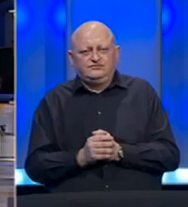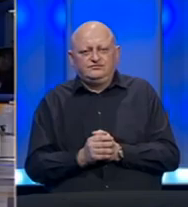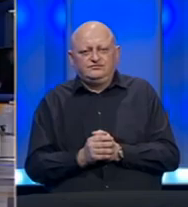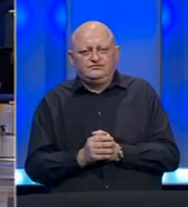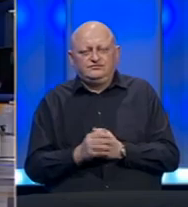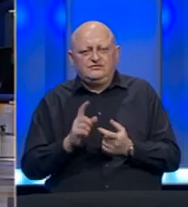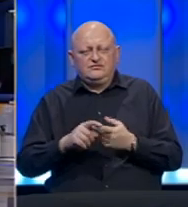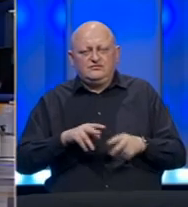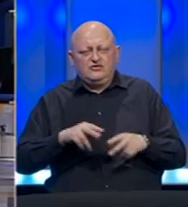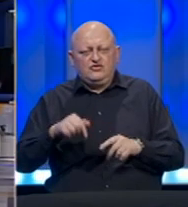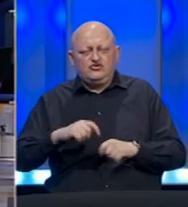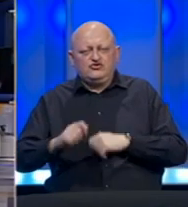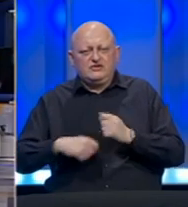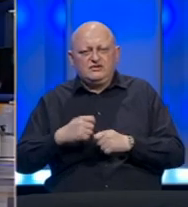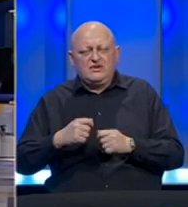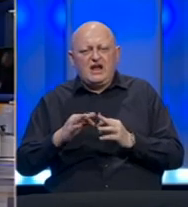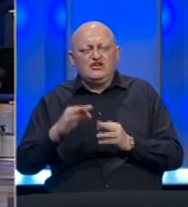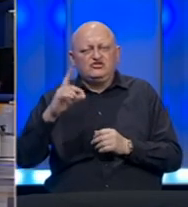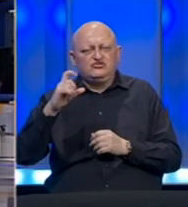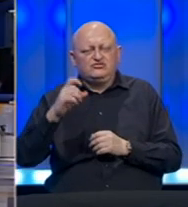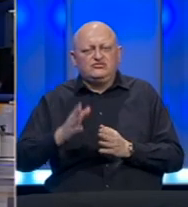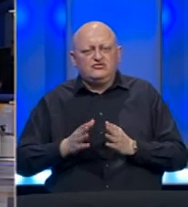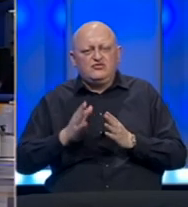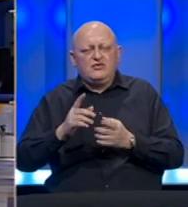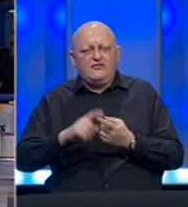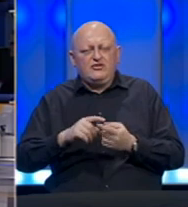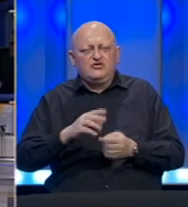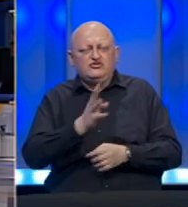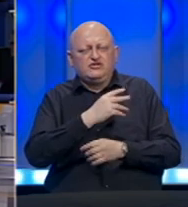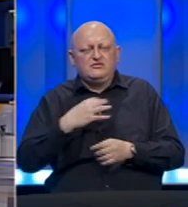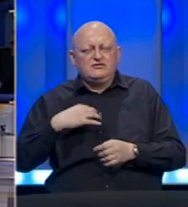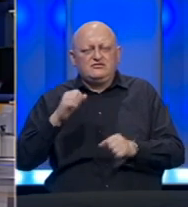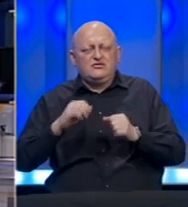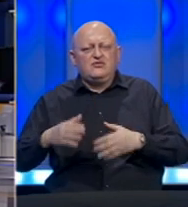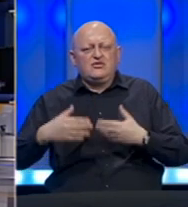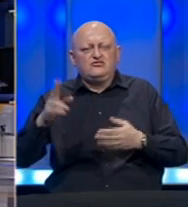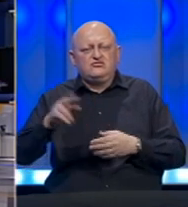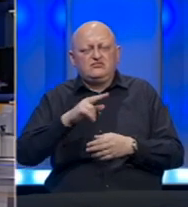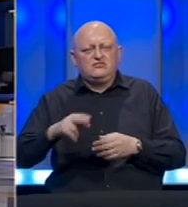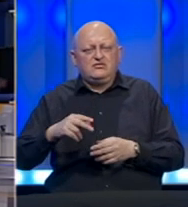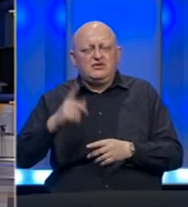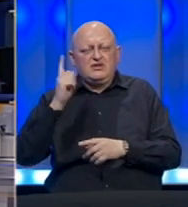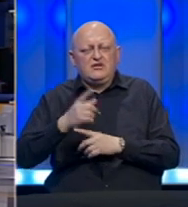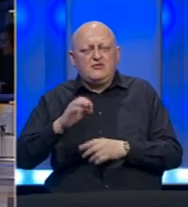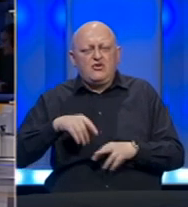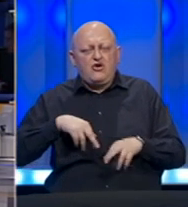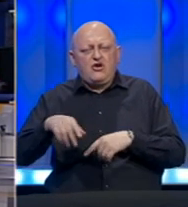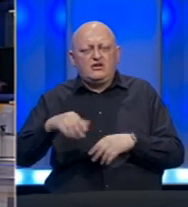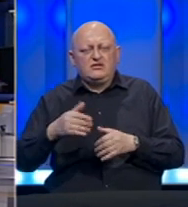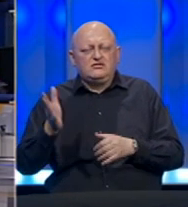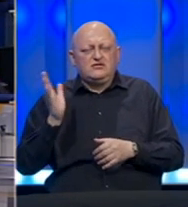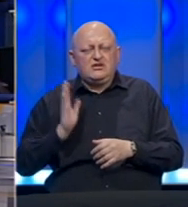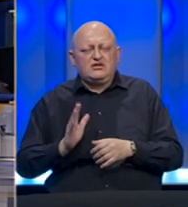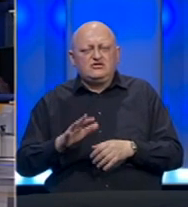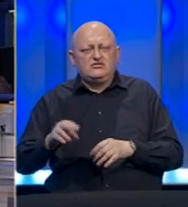Federalni ministar unutrašnjih poslova Aljoša Čampara uputio je Federalnom štabu civilne zaštite prijedlog o ukidanju naredbe o zabrani kretanja građana